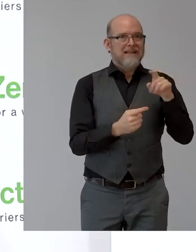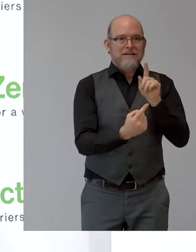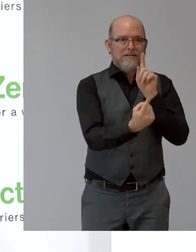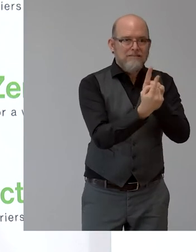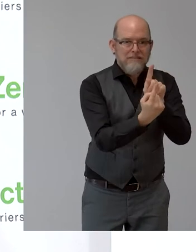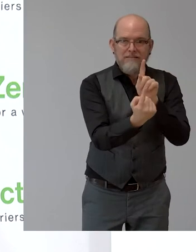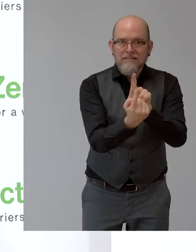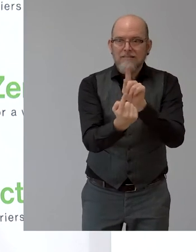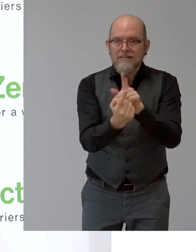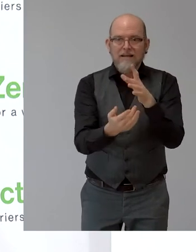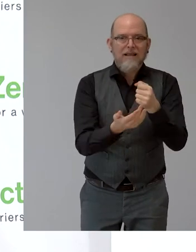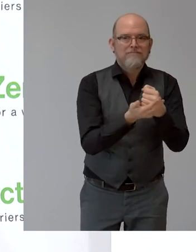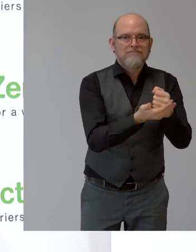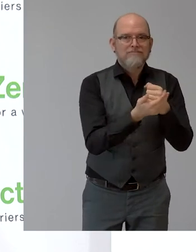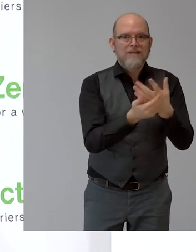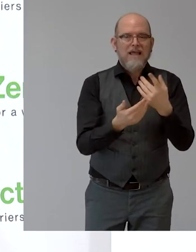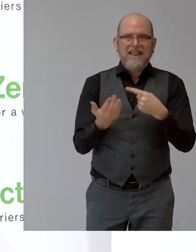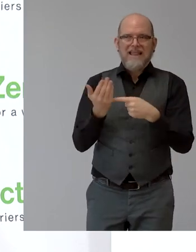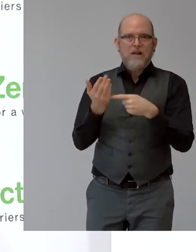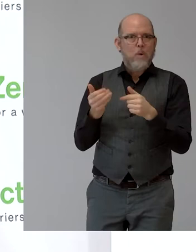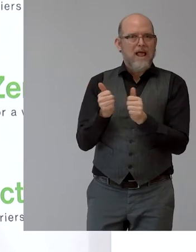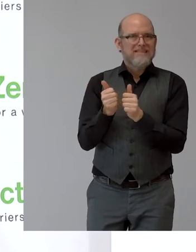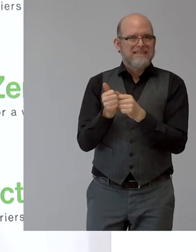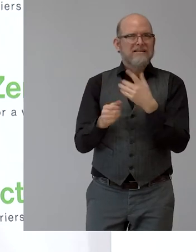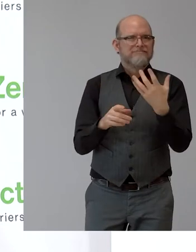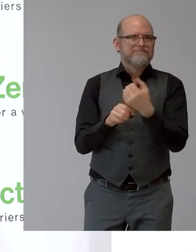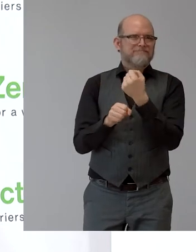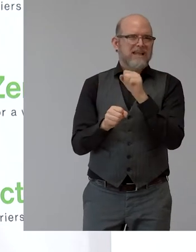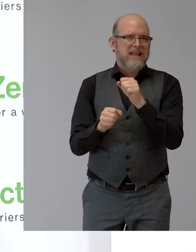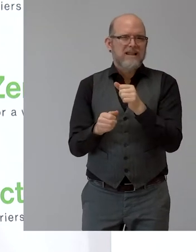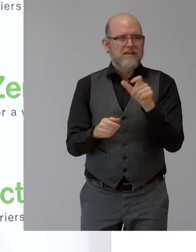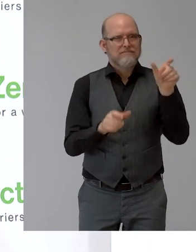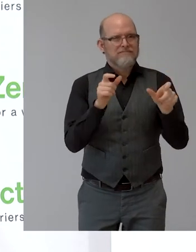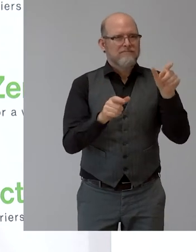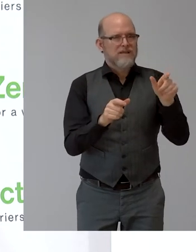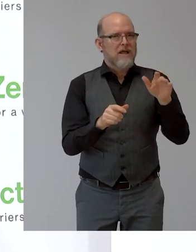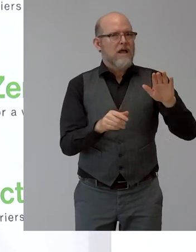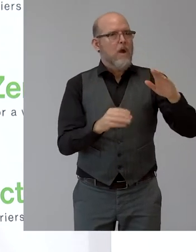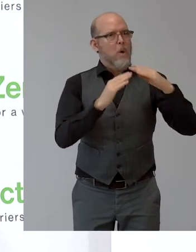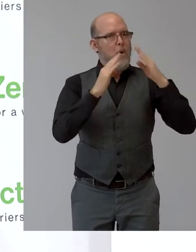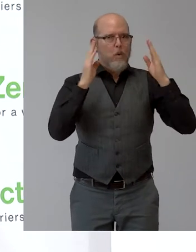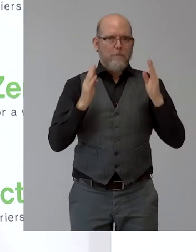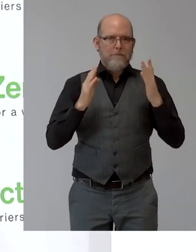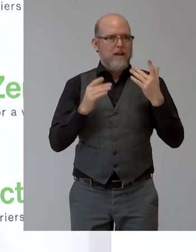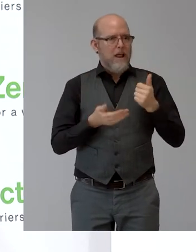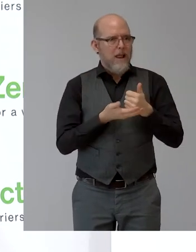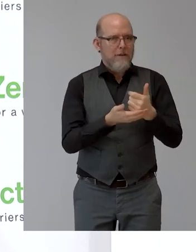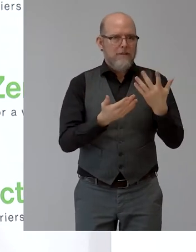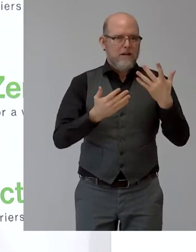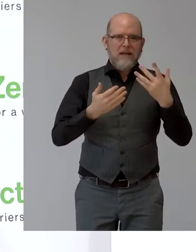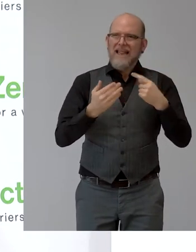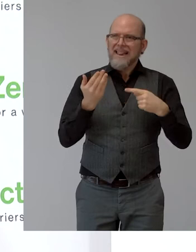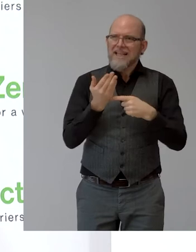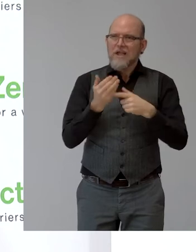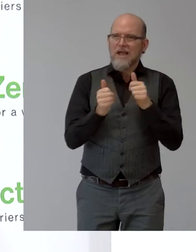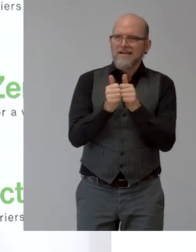Arbeit zu den Menschen zu bringen. Die Arbeit wird barrierefreier möglich und bietet dadurch natürlich großes Potenzial